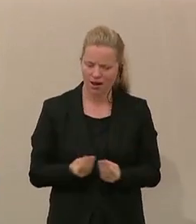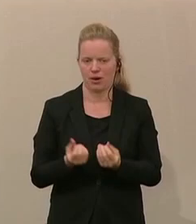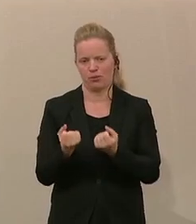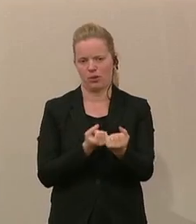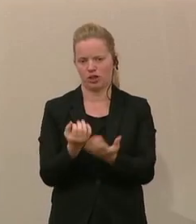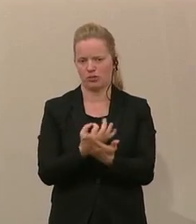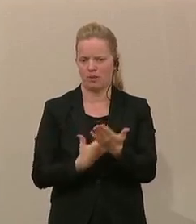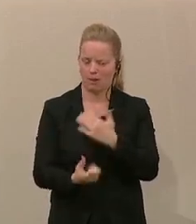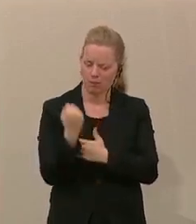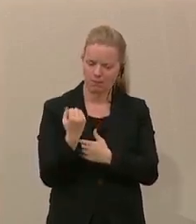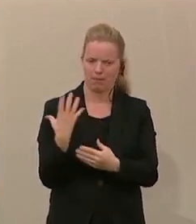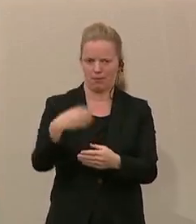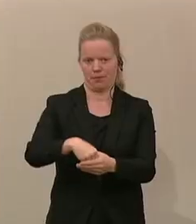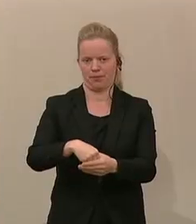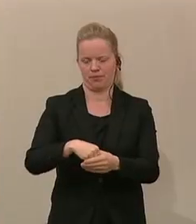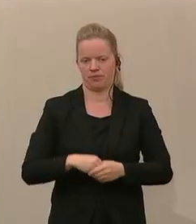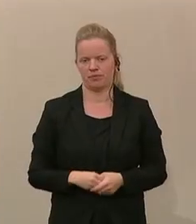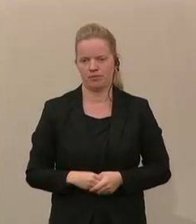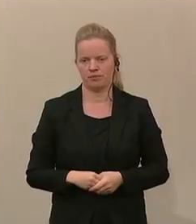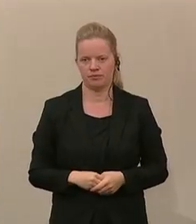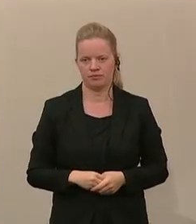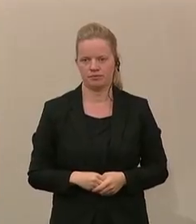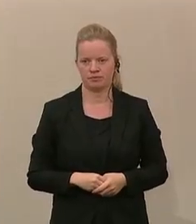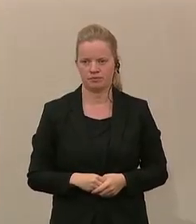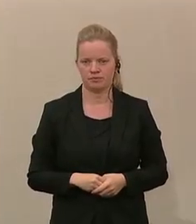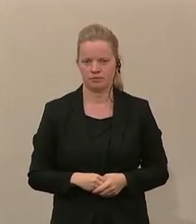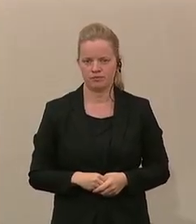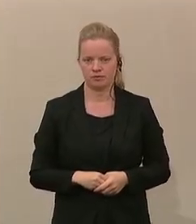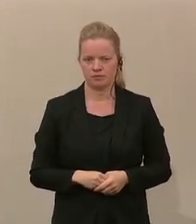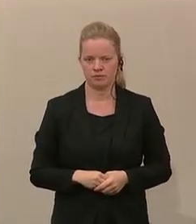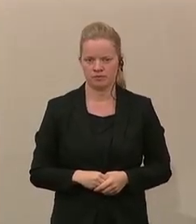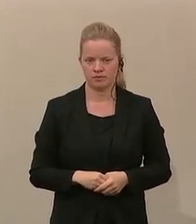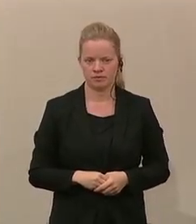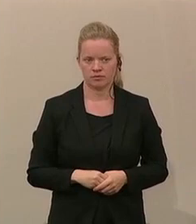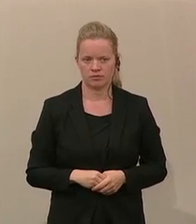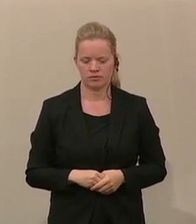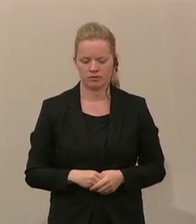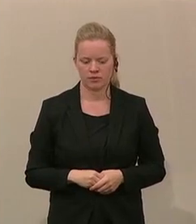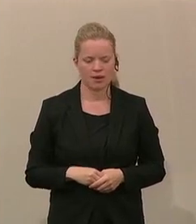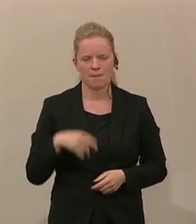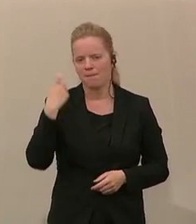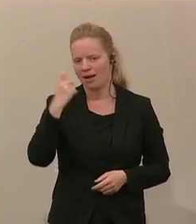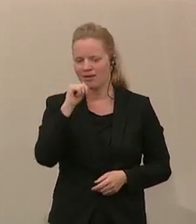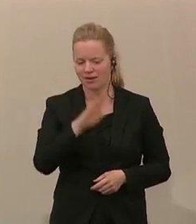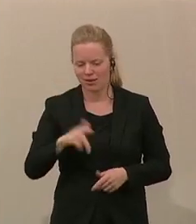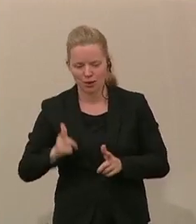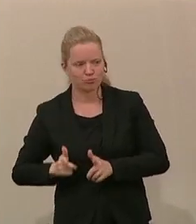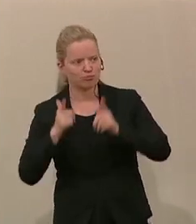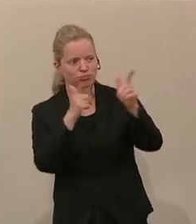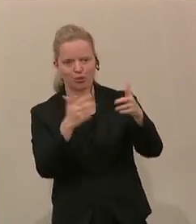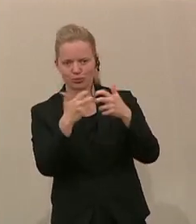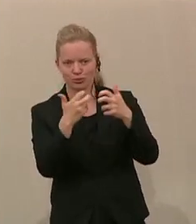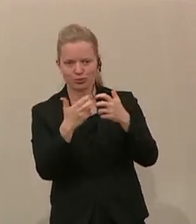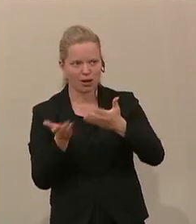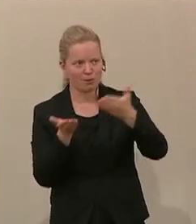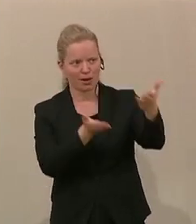politische Bildung zu implementieren. Und es wird auch nicht nur darum gehen, Kinder jetzt, ich sage es einmal ein bisschen übertrieben formuliert, nach Brüssel zu karren, sondern generell auch schon in Österreich